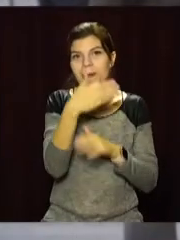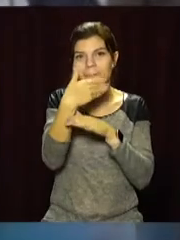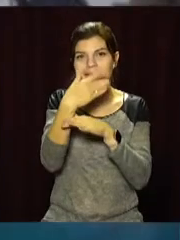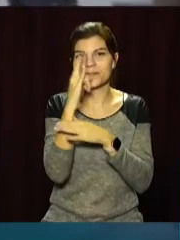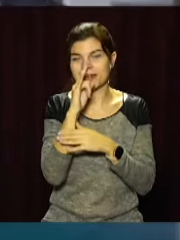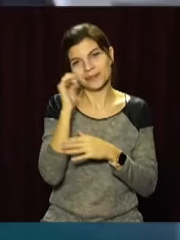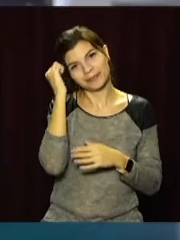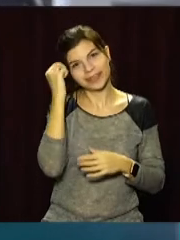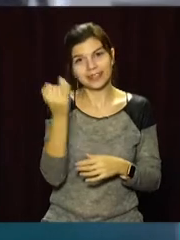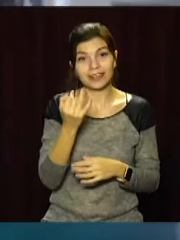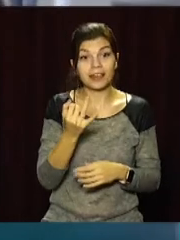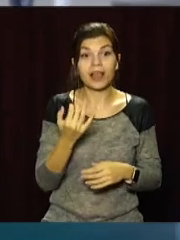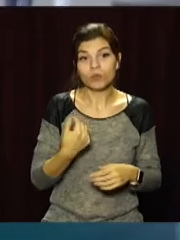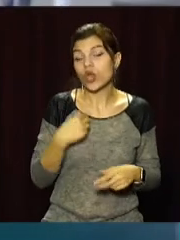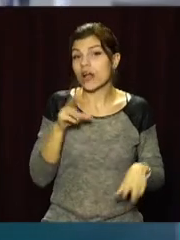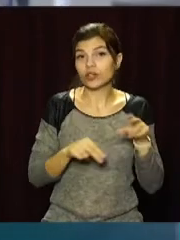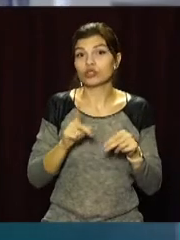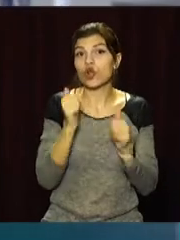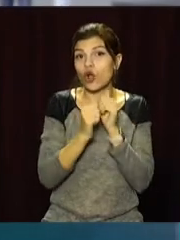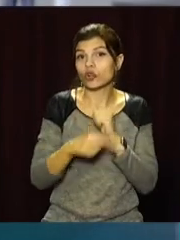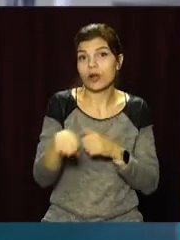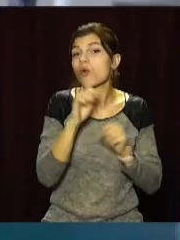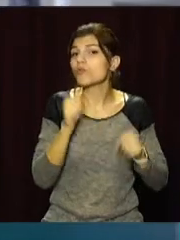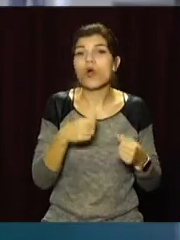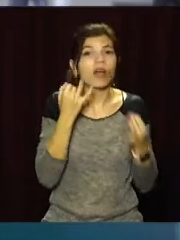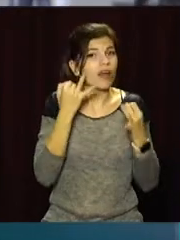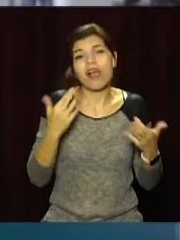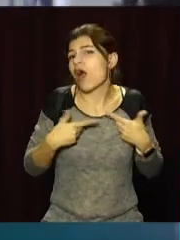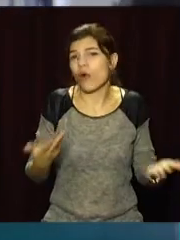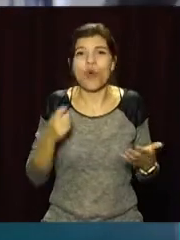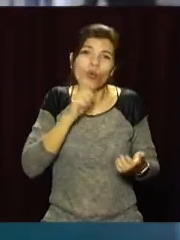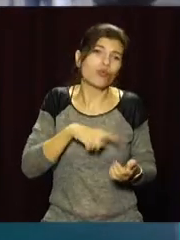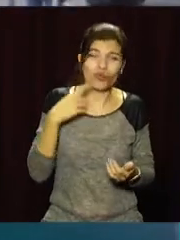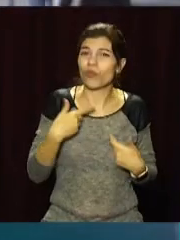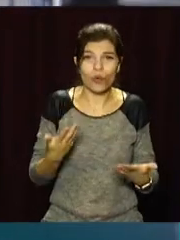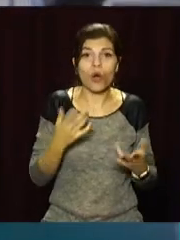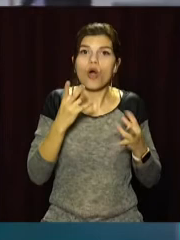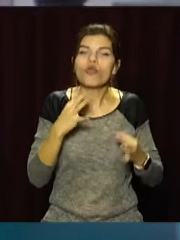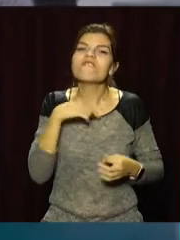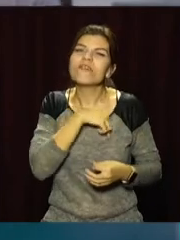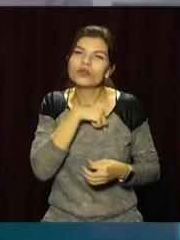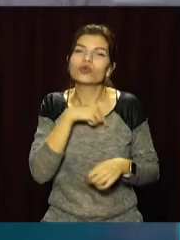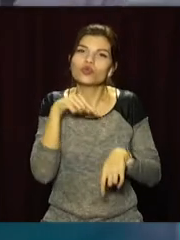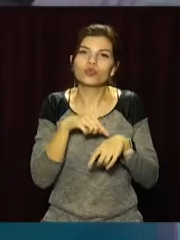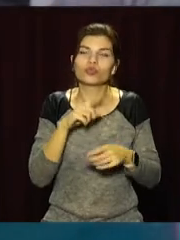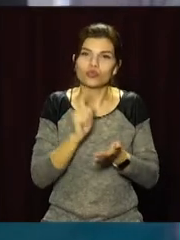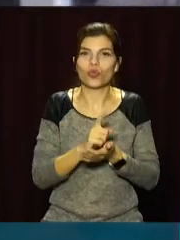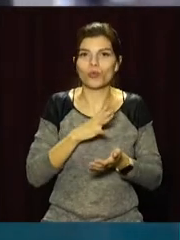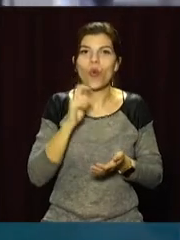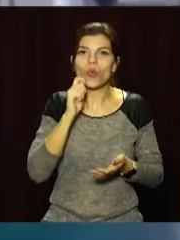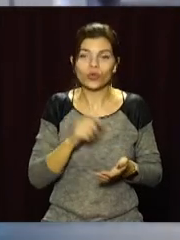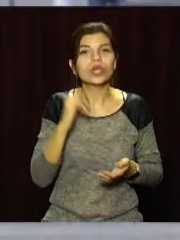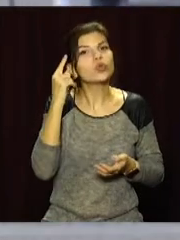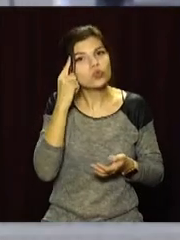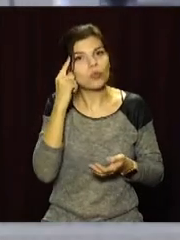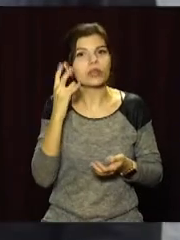вважаю, що кожен з нас може розмовляти, як він хоче, але в душі він повинен бути українцем і думати